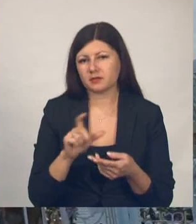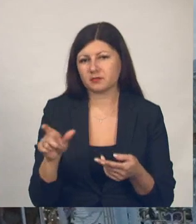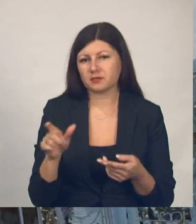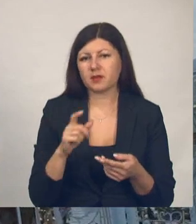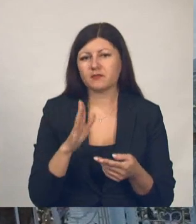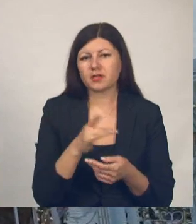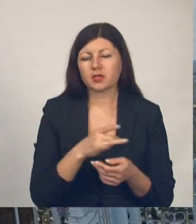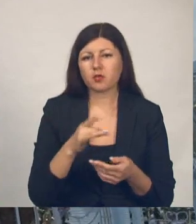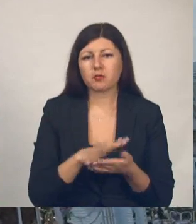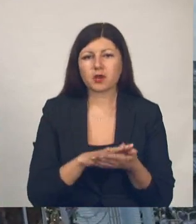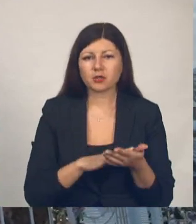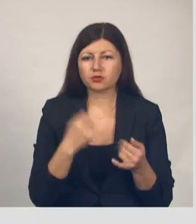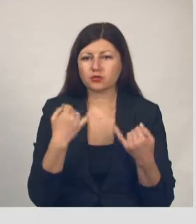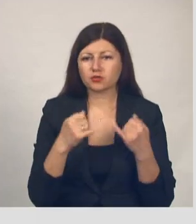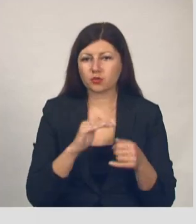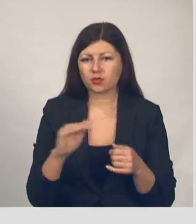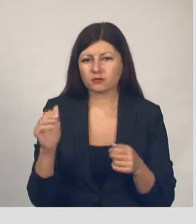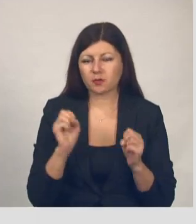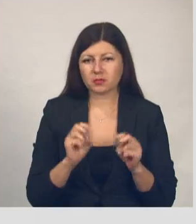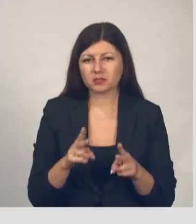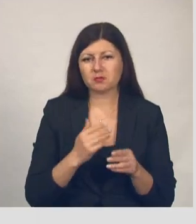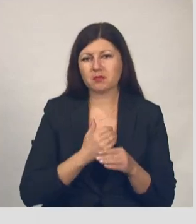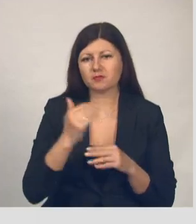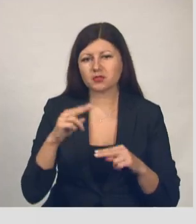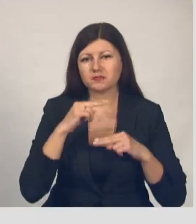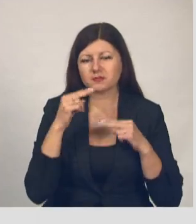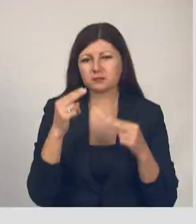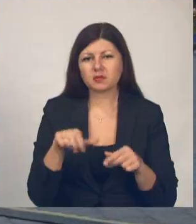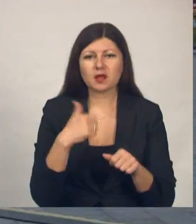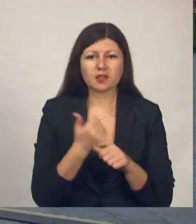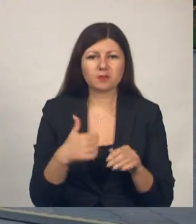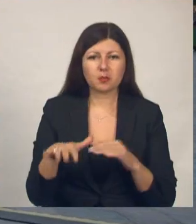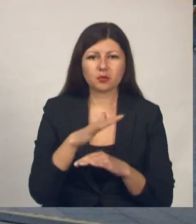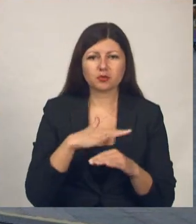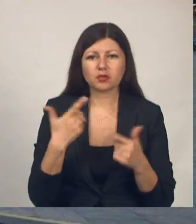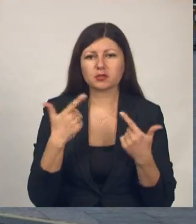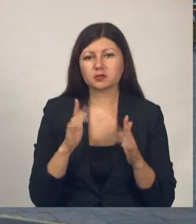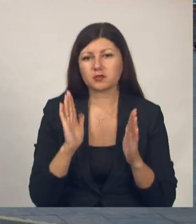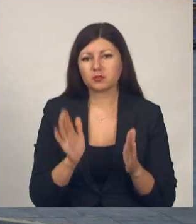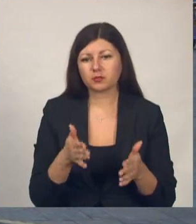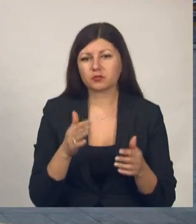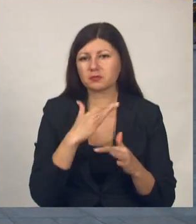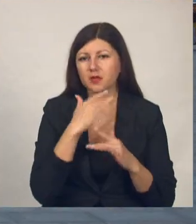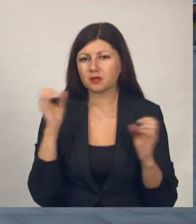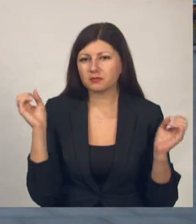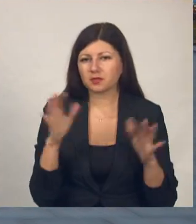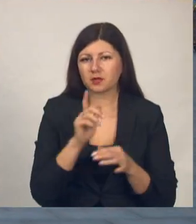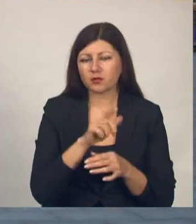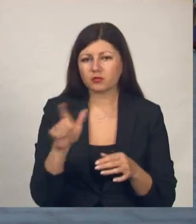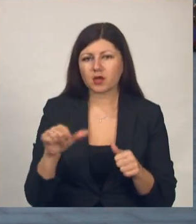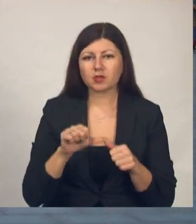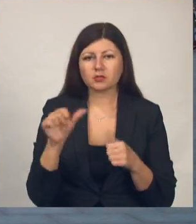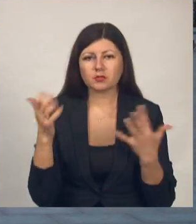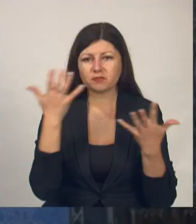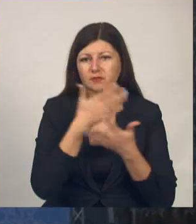В регионе продлен желтый уровень опасности. Повышенное внимание главной площади, где будет основное скопление людей, особенно